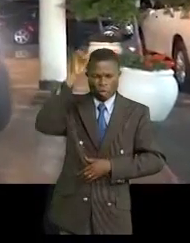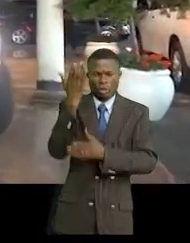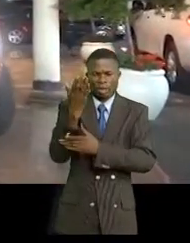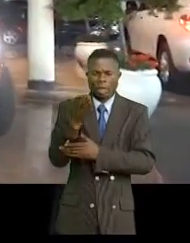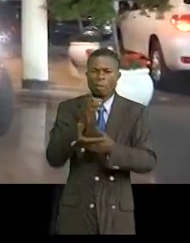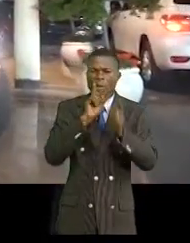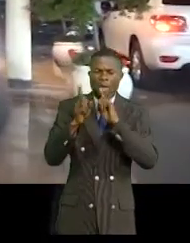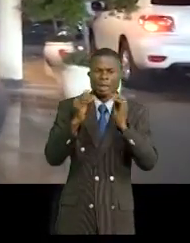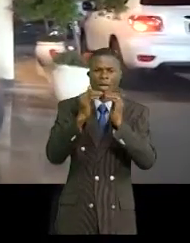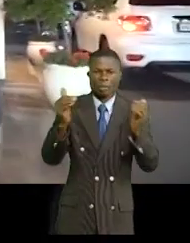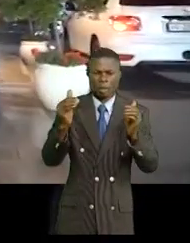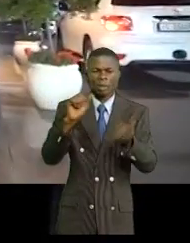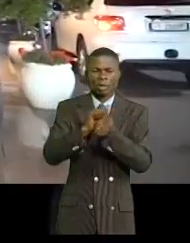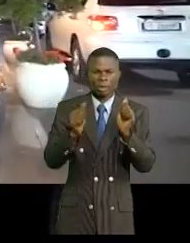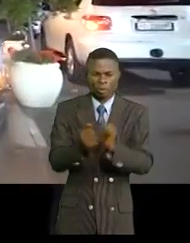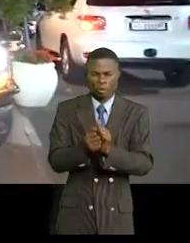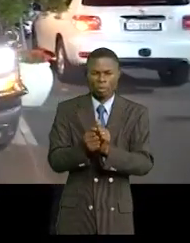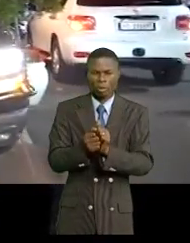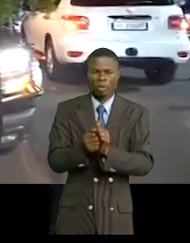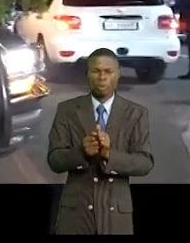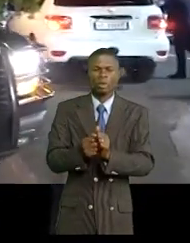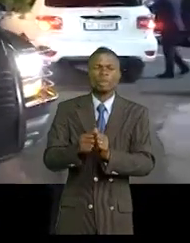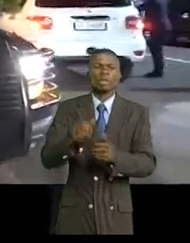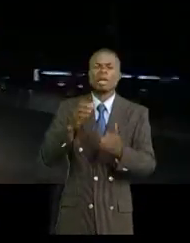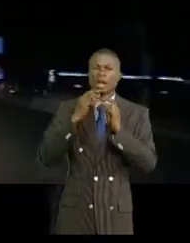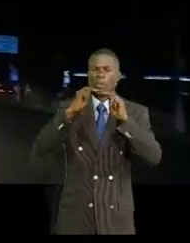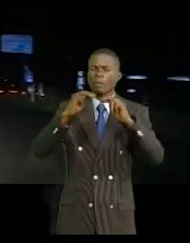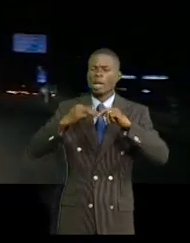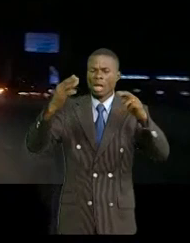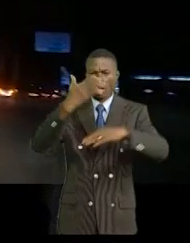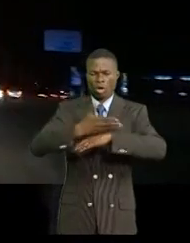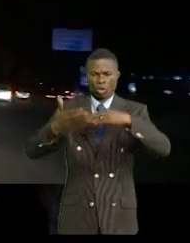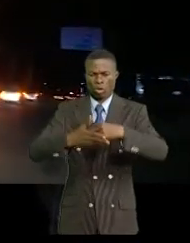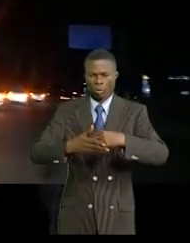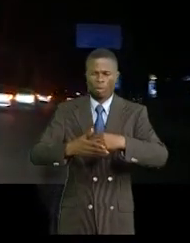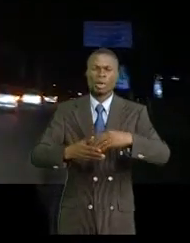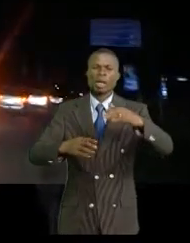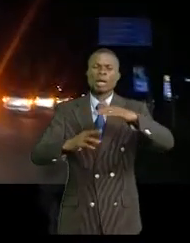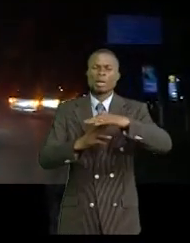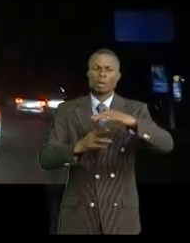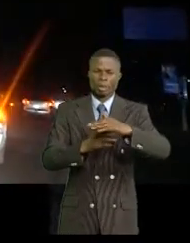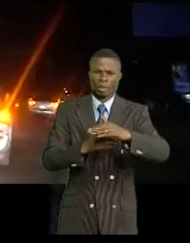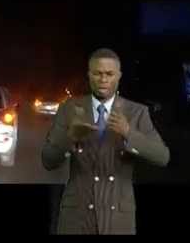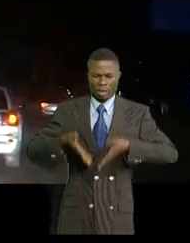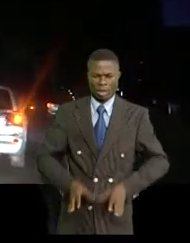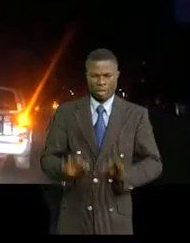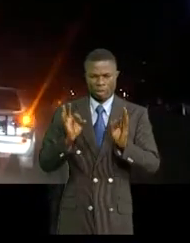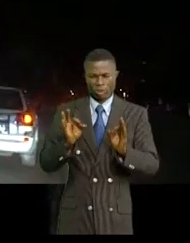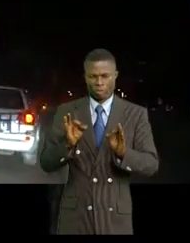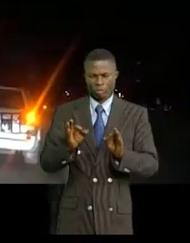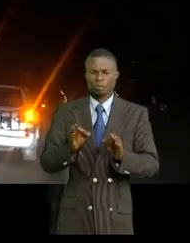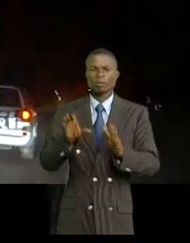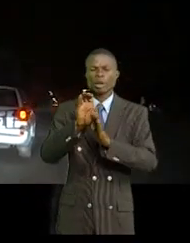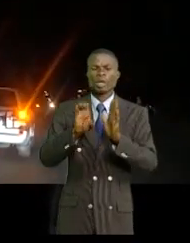à tous au sujet de la question de remplissage du barrage de la Renaissance. Une condition ravivée davantage